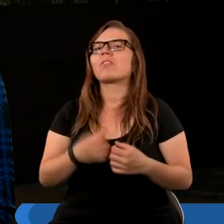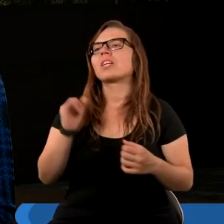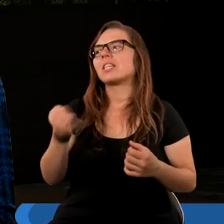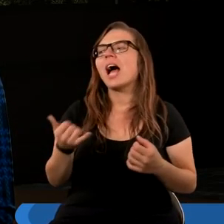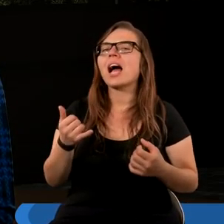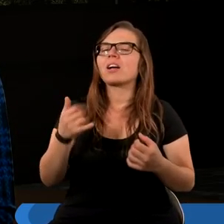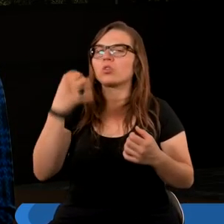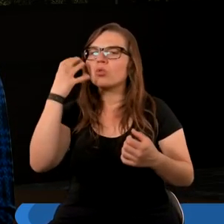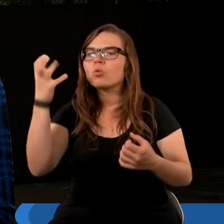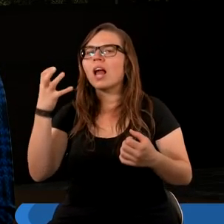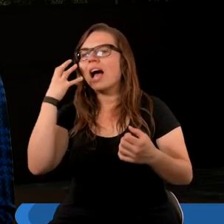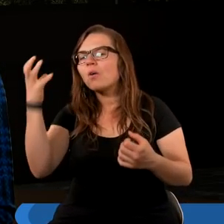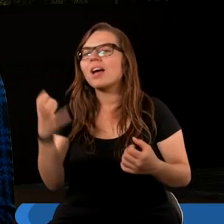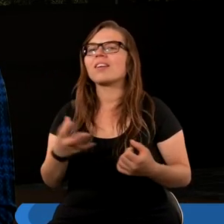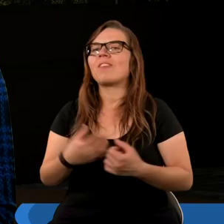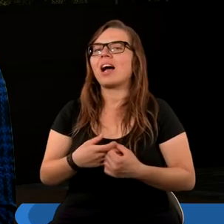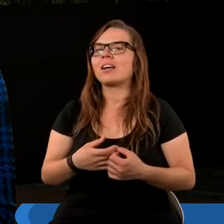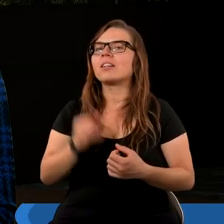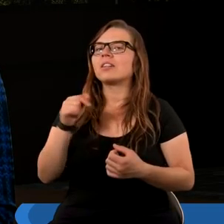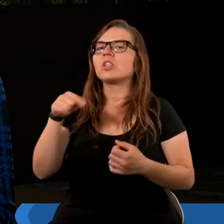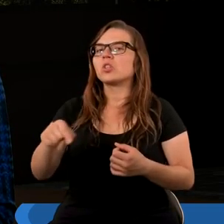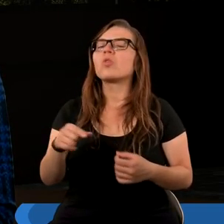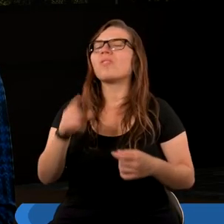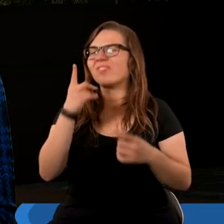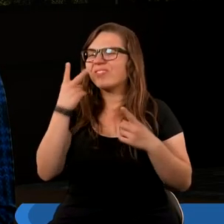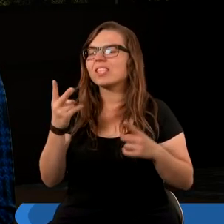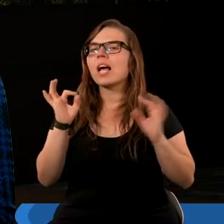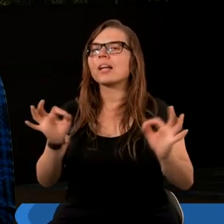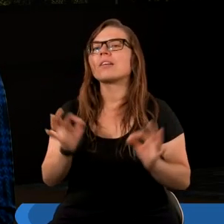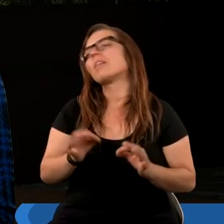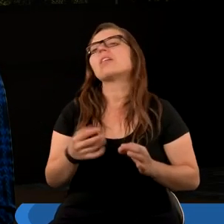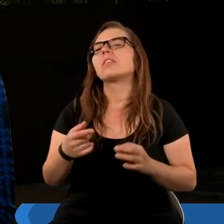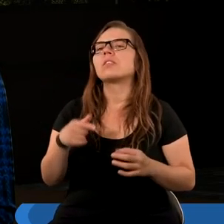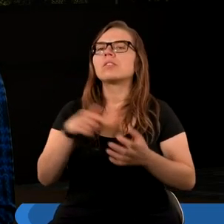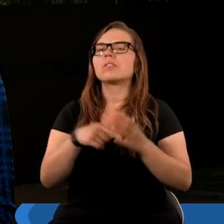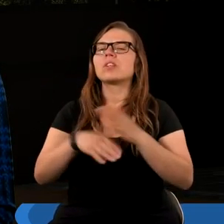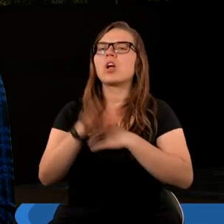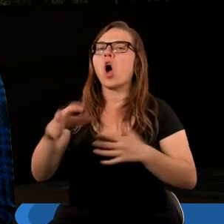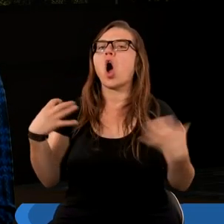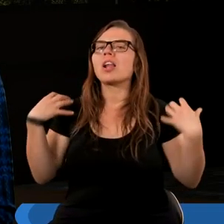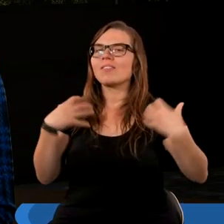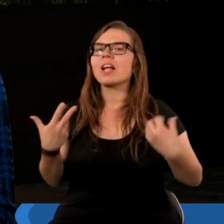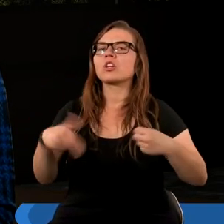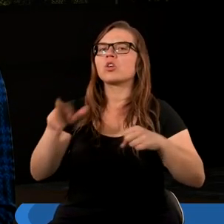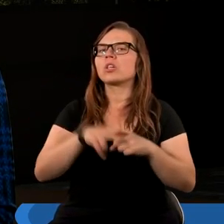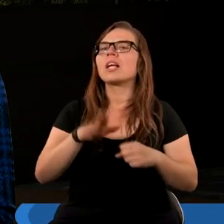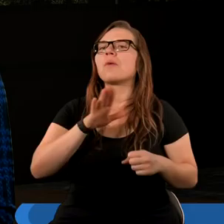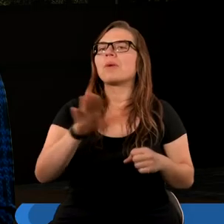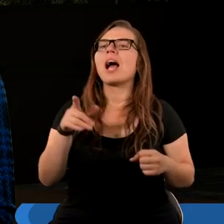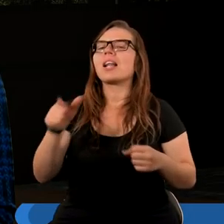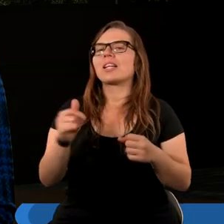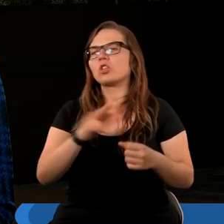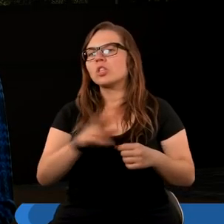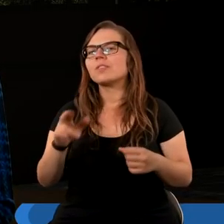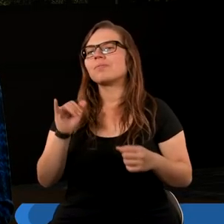jakiegoś króla królestwo, więc tutaj ewidentnie też o to chodzi, tylko chodzi o zwierzę, które jakieś